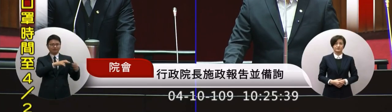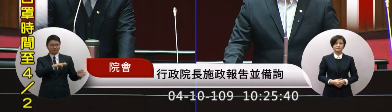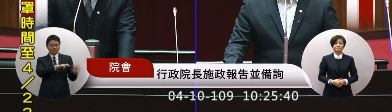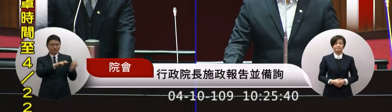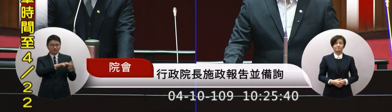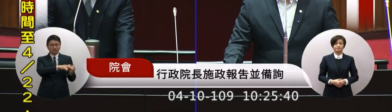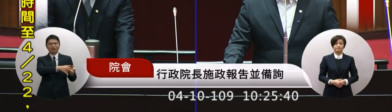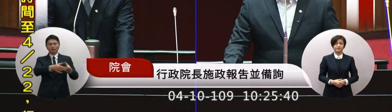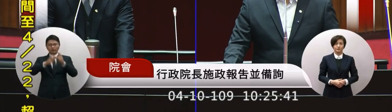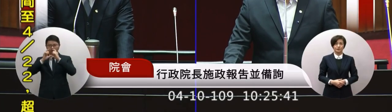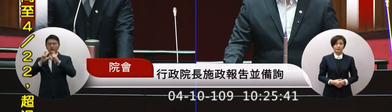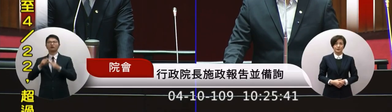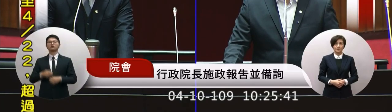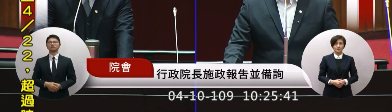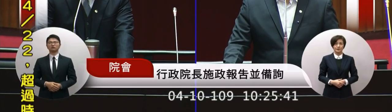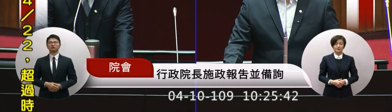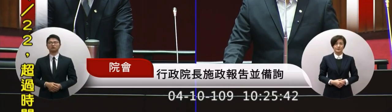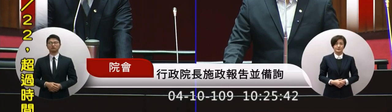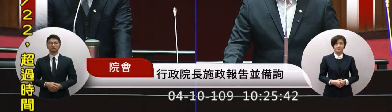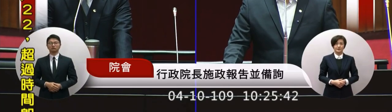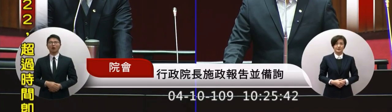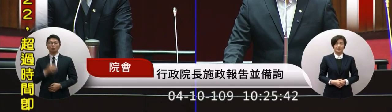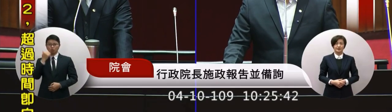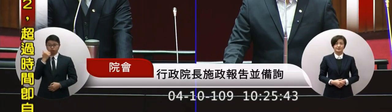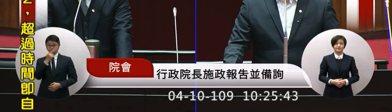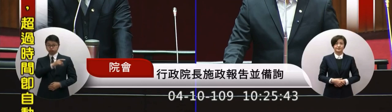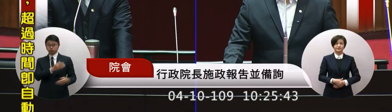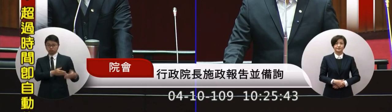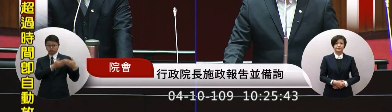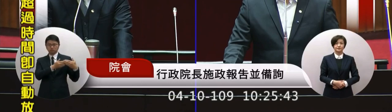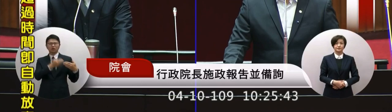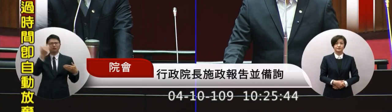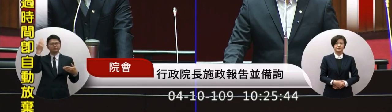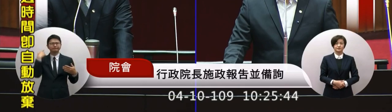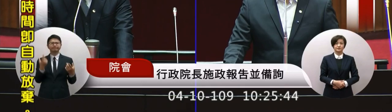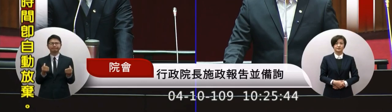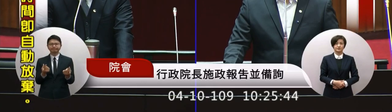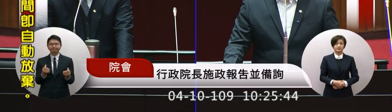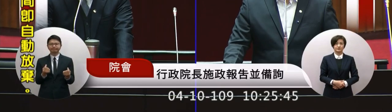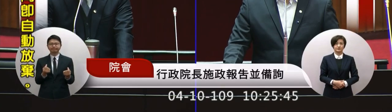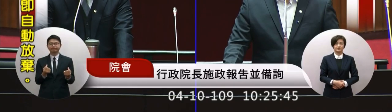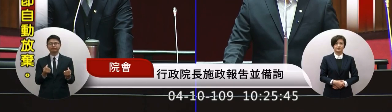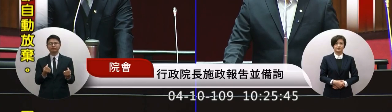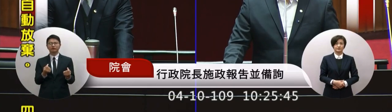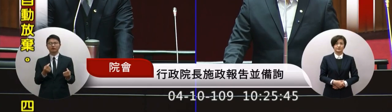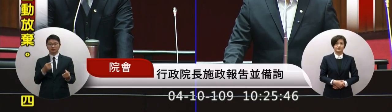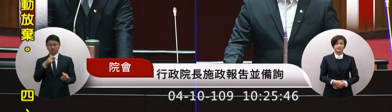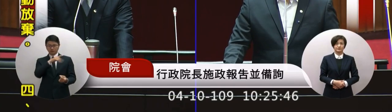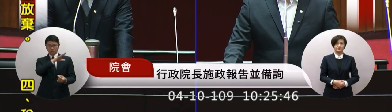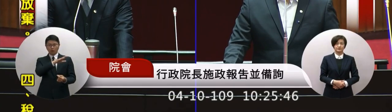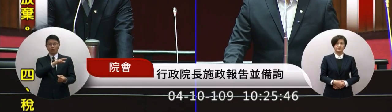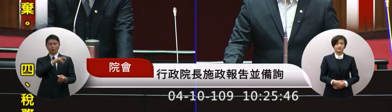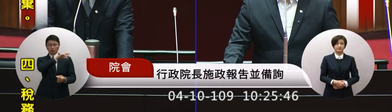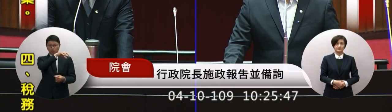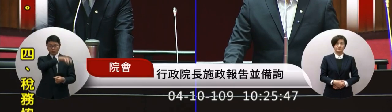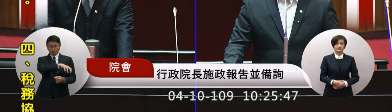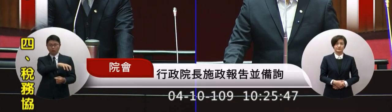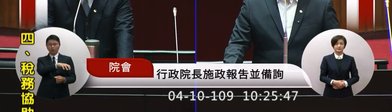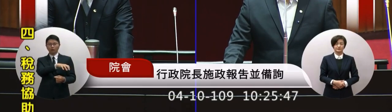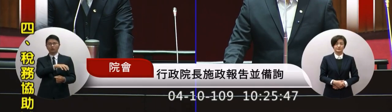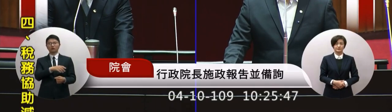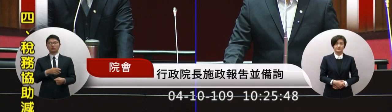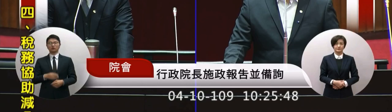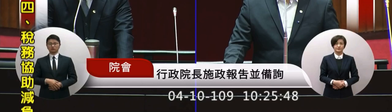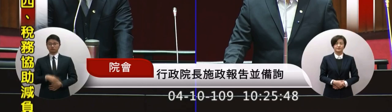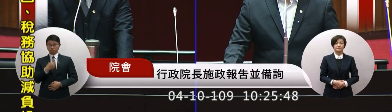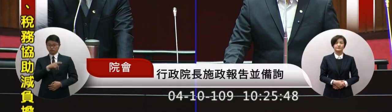是他們如上次一樣到我們還有通航的機場搭乘國家